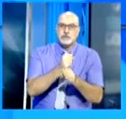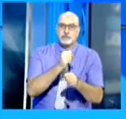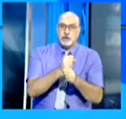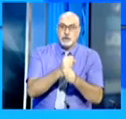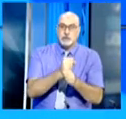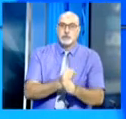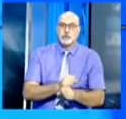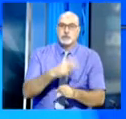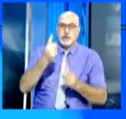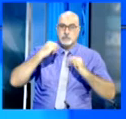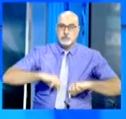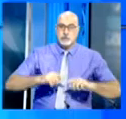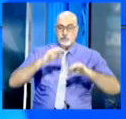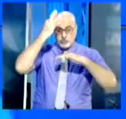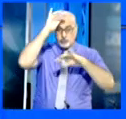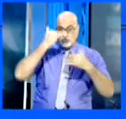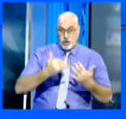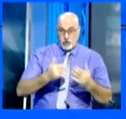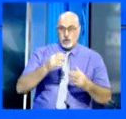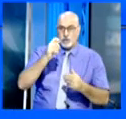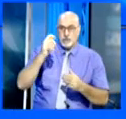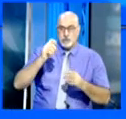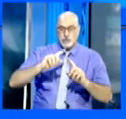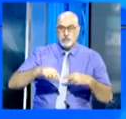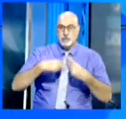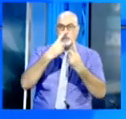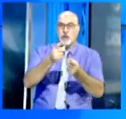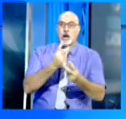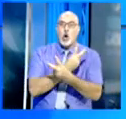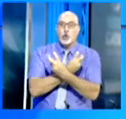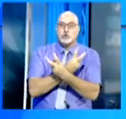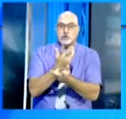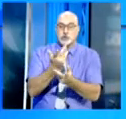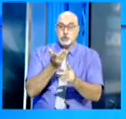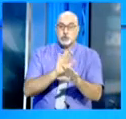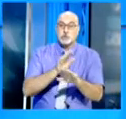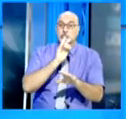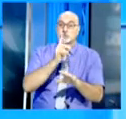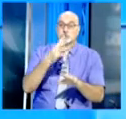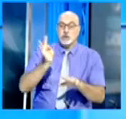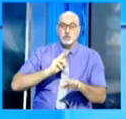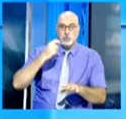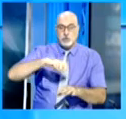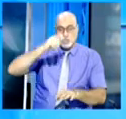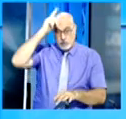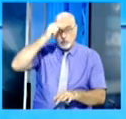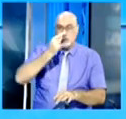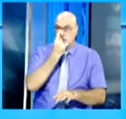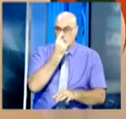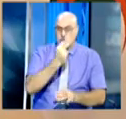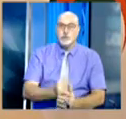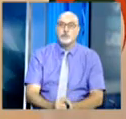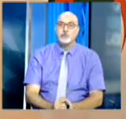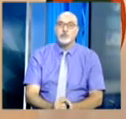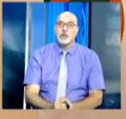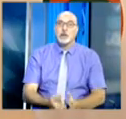التي يقوم بها إلى المجر بتكليف من رئيسي الجمهورية سيد عبد المجيد تبون أجرى أمس وزير الشؤون